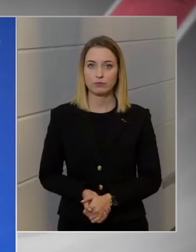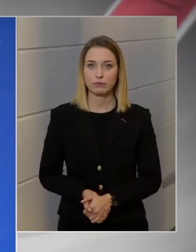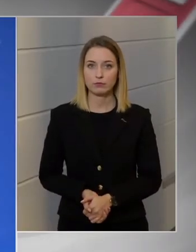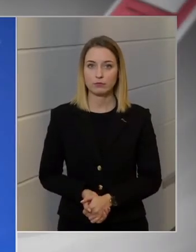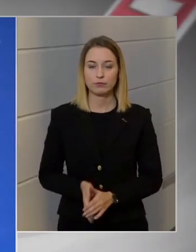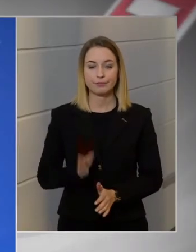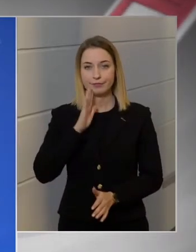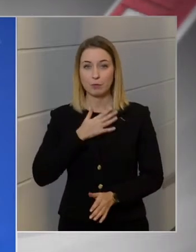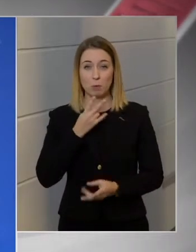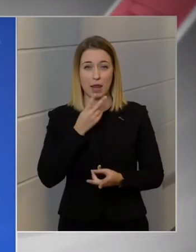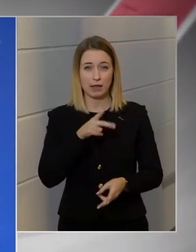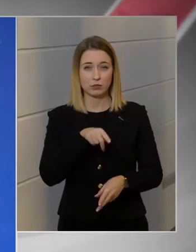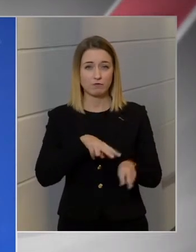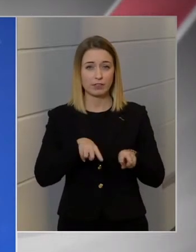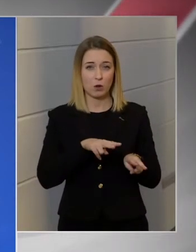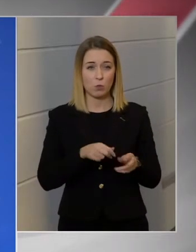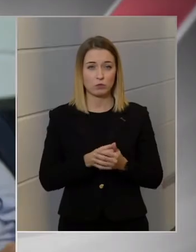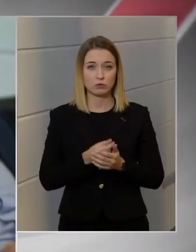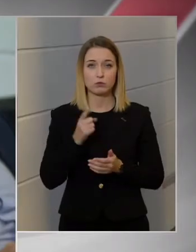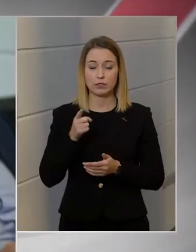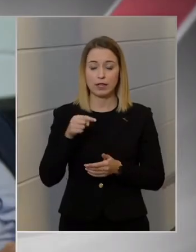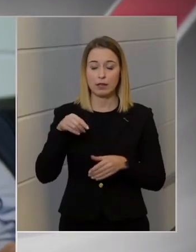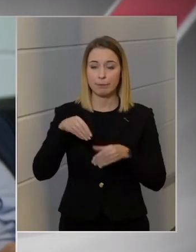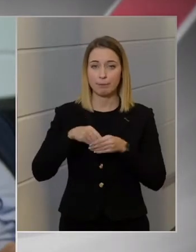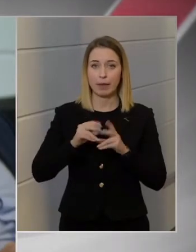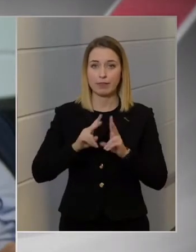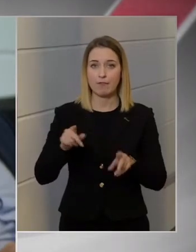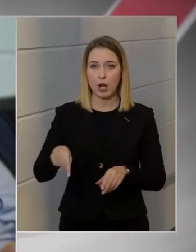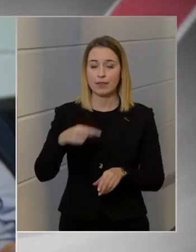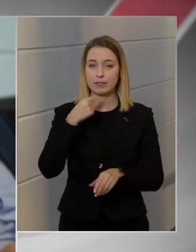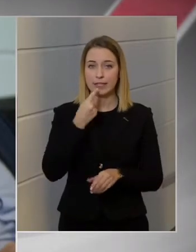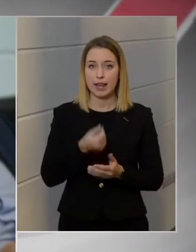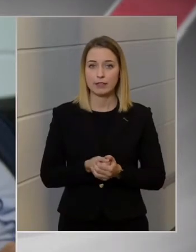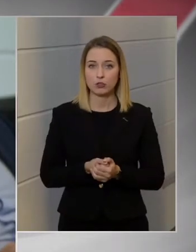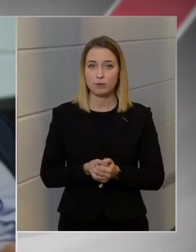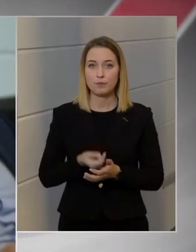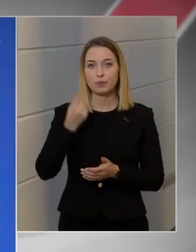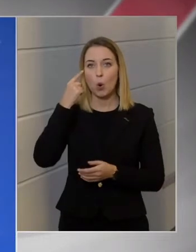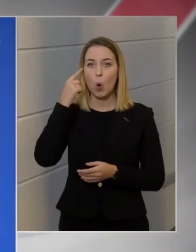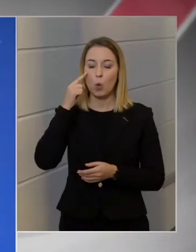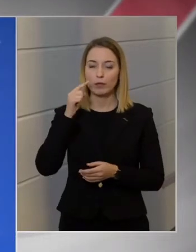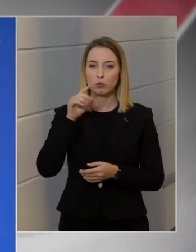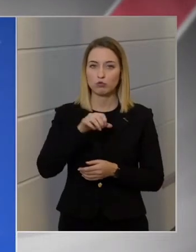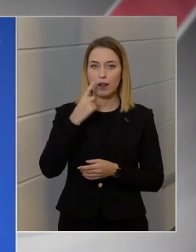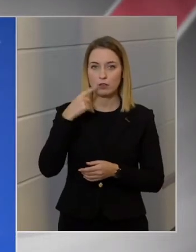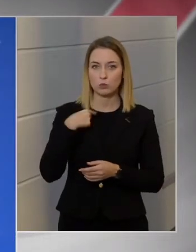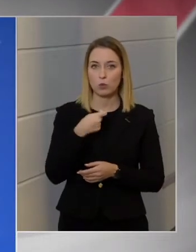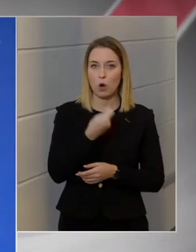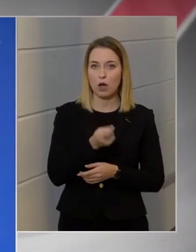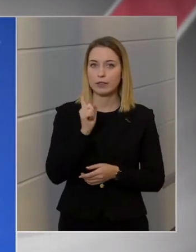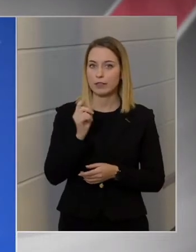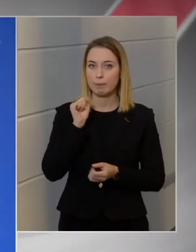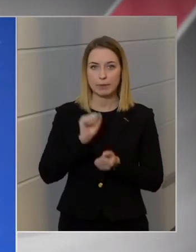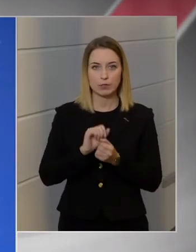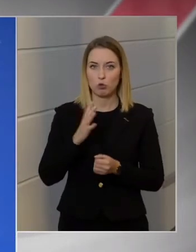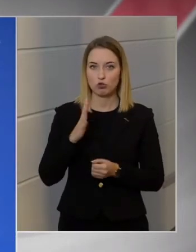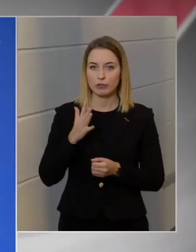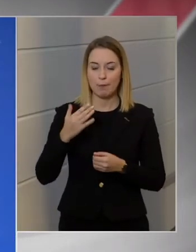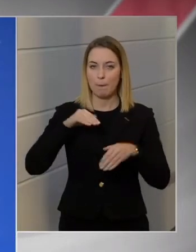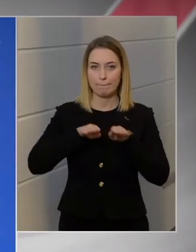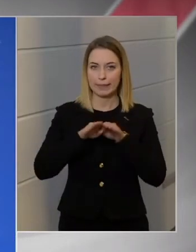Nem látta ezt a videót. Nem, nem láttam ezért. Ettől még elhangzik benne ez a kielentés. Ironikus válasz, olyan tudnék adni, de gondolom nem a miniszterelnöktől hangzik el.